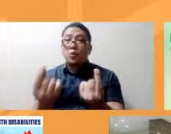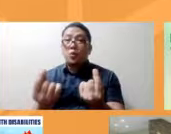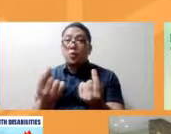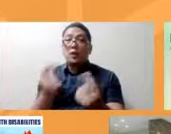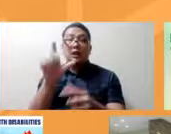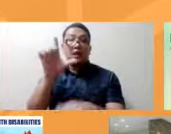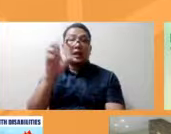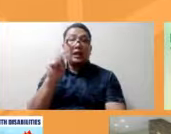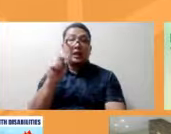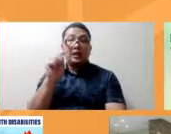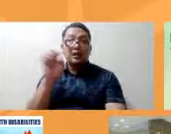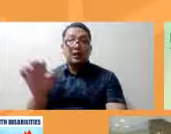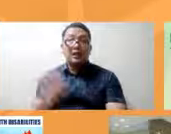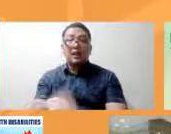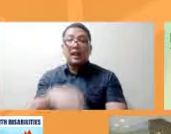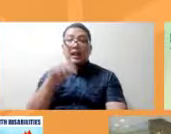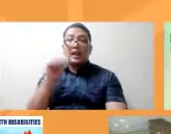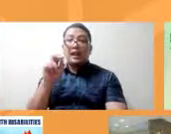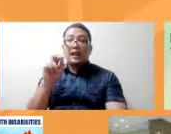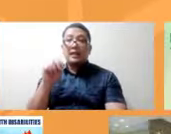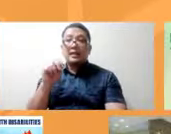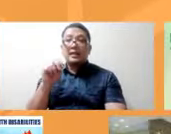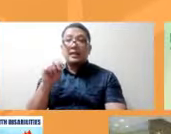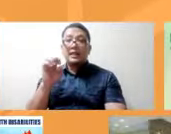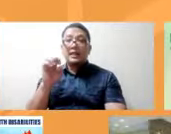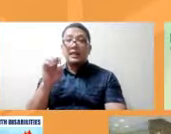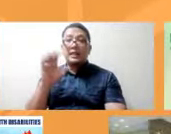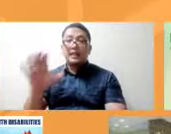sa FEVC alam